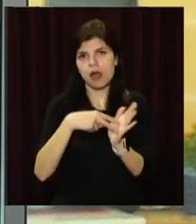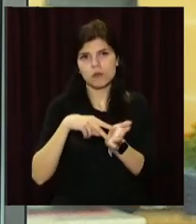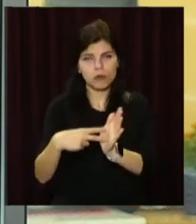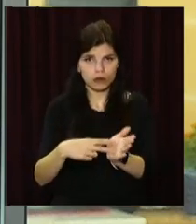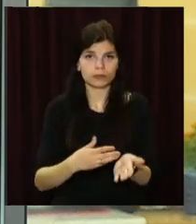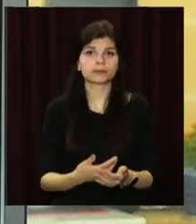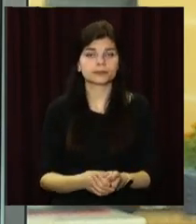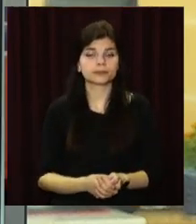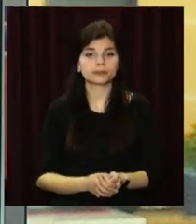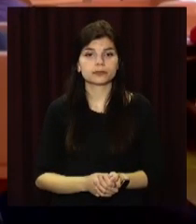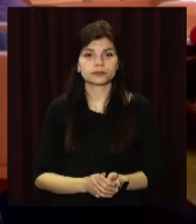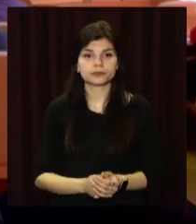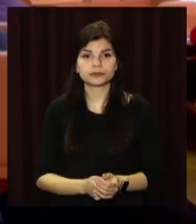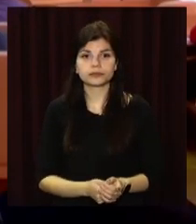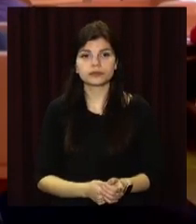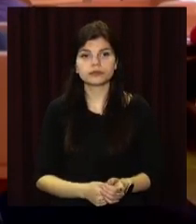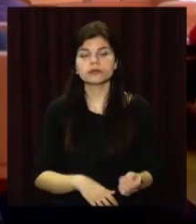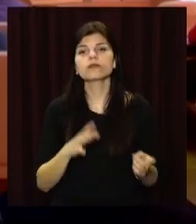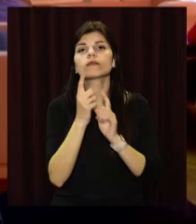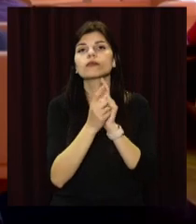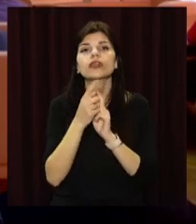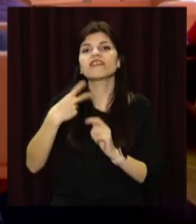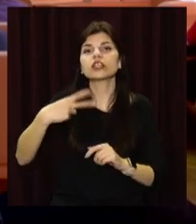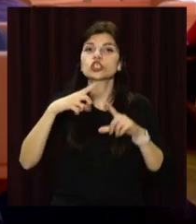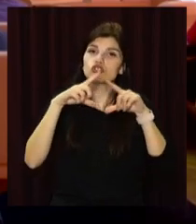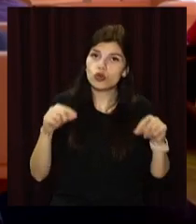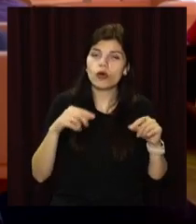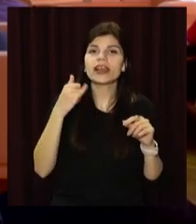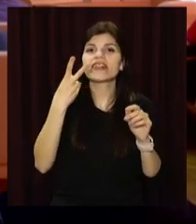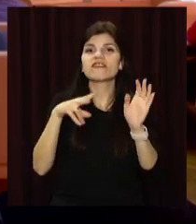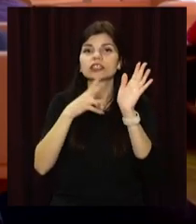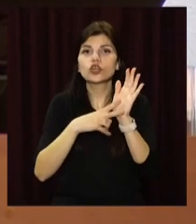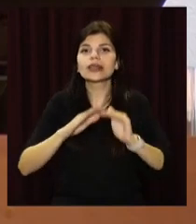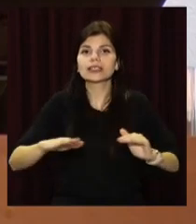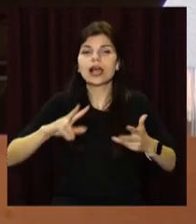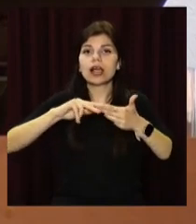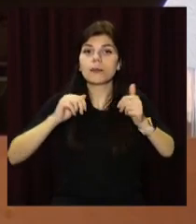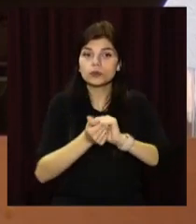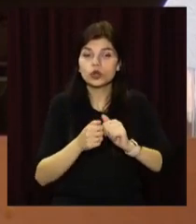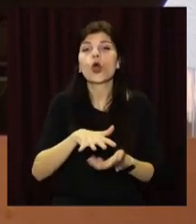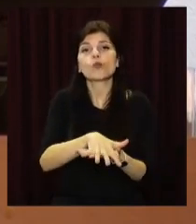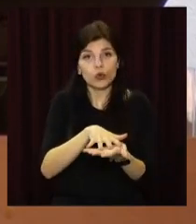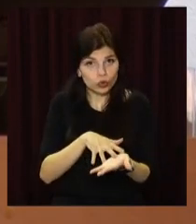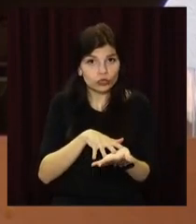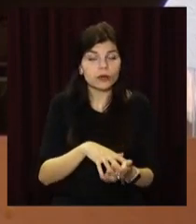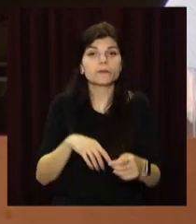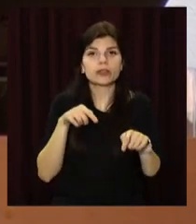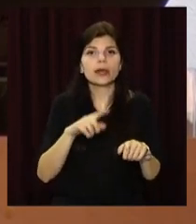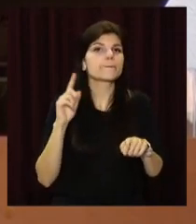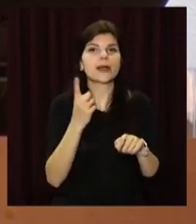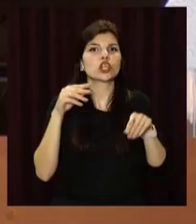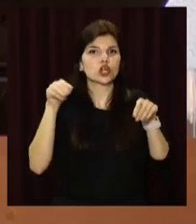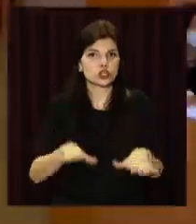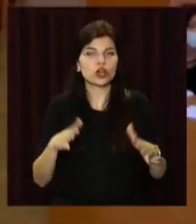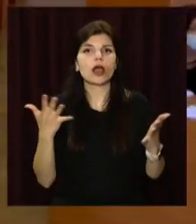Подробиці у сюжеті. Реконструкція 20-ї школи та 27-го дитсадка Кам'янського продовжаться. Це одне з перших